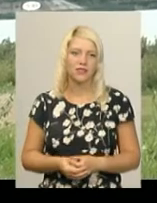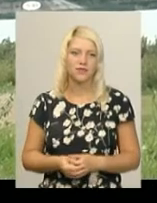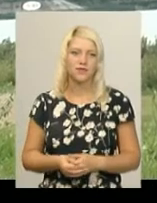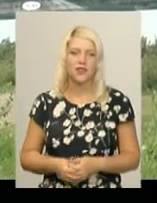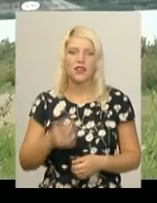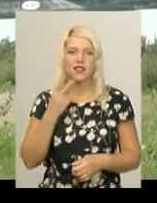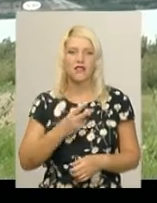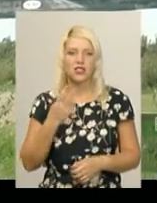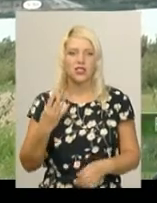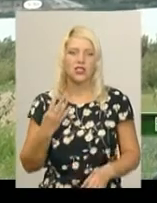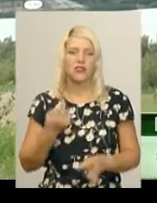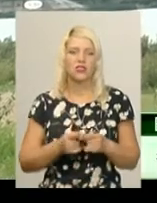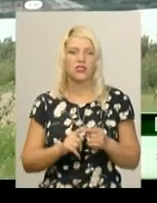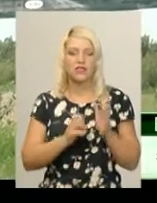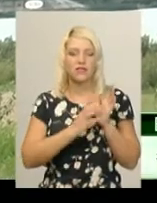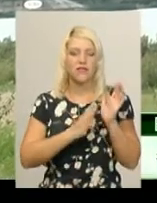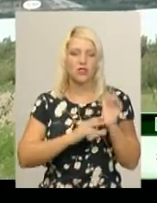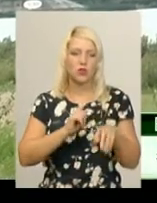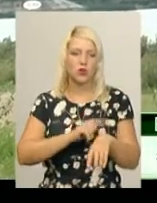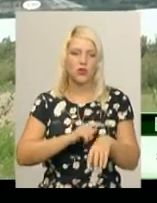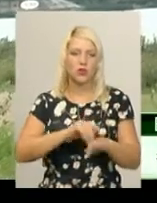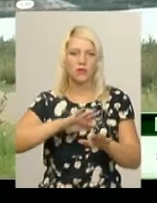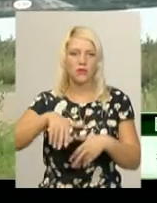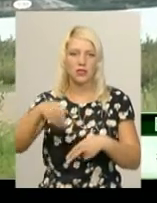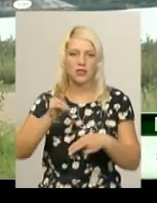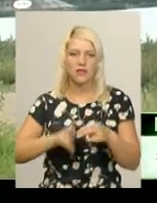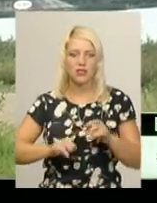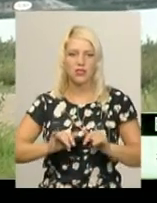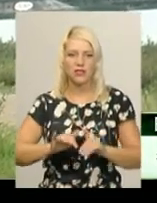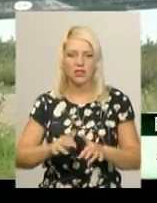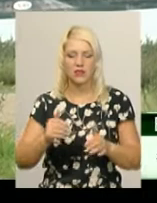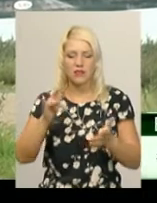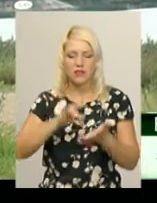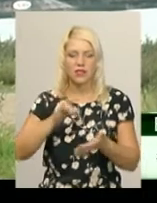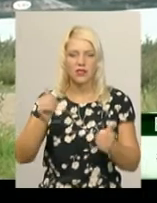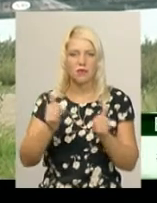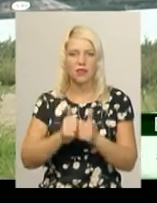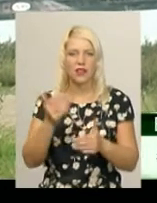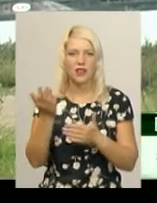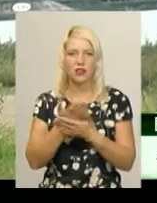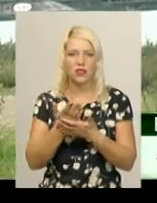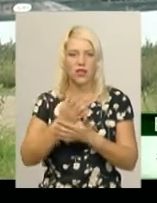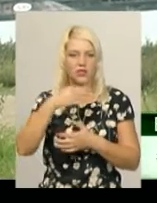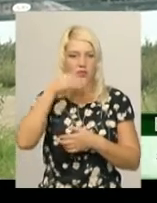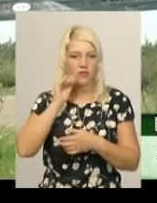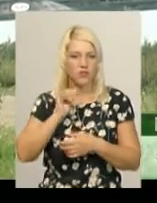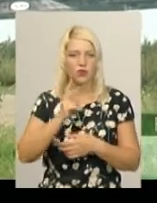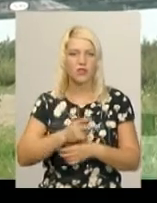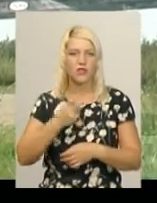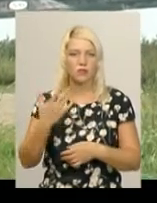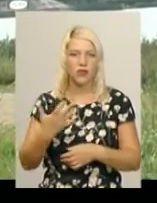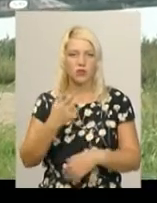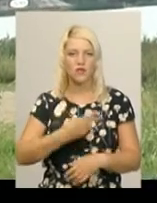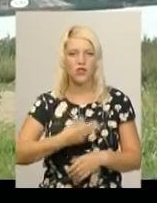24-го – це з 19-ї години, тобто після завершення заходів в центрі біля кінотеатру Шевченка. І 25-го –